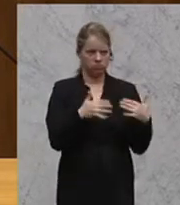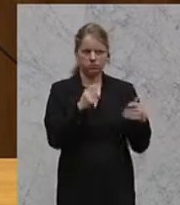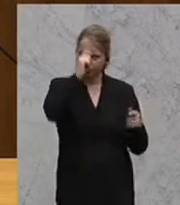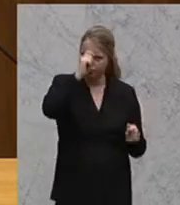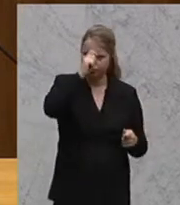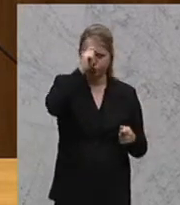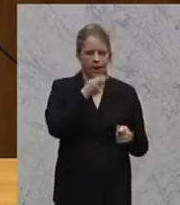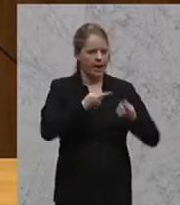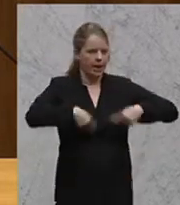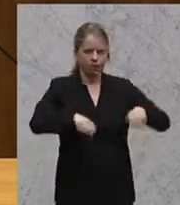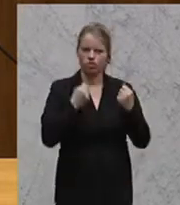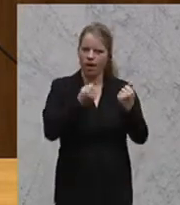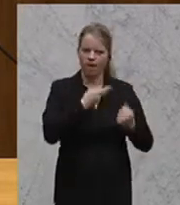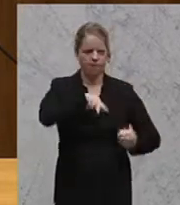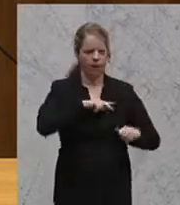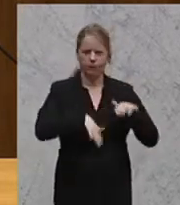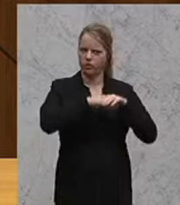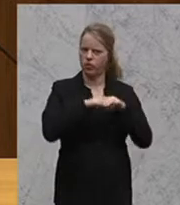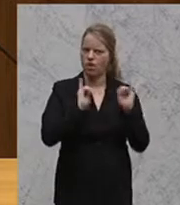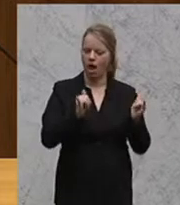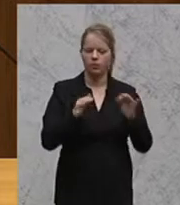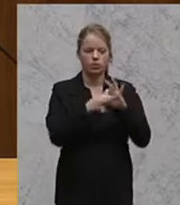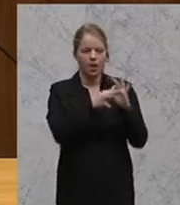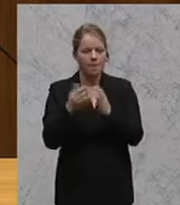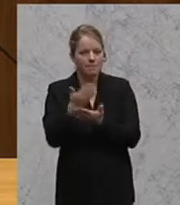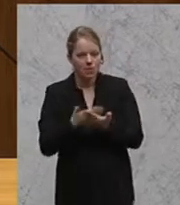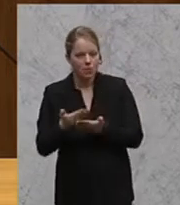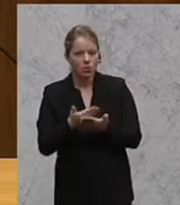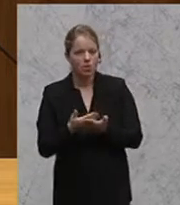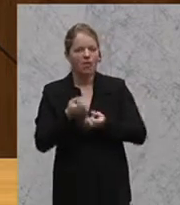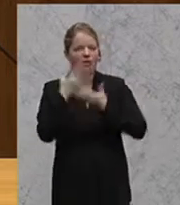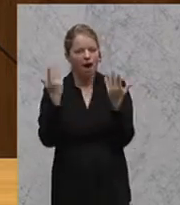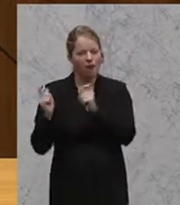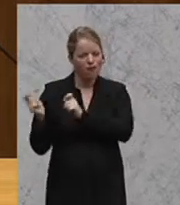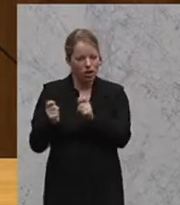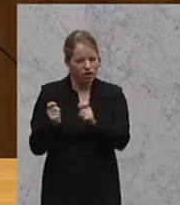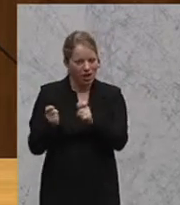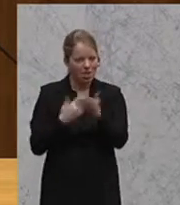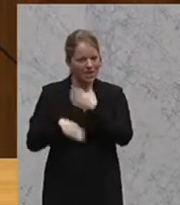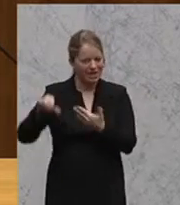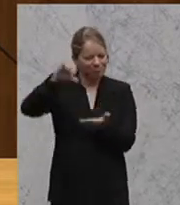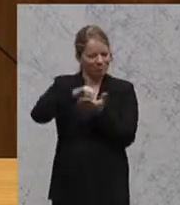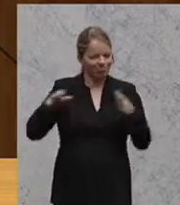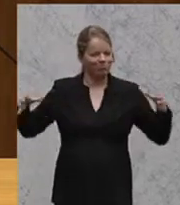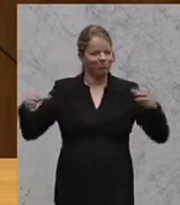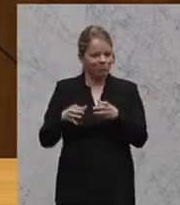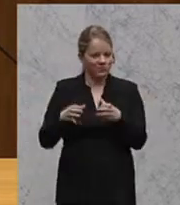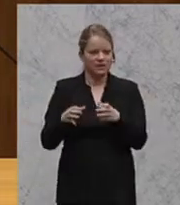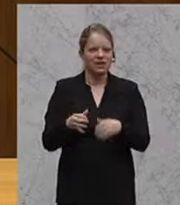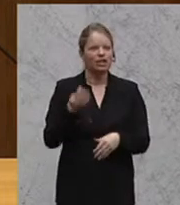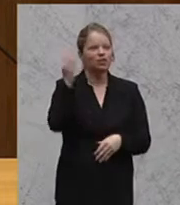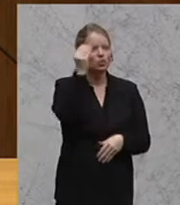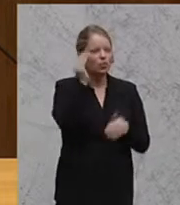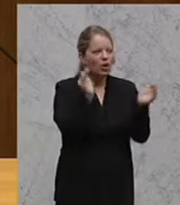sehr, sehr verantwortungsvoll. Und im Zusammenhang mit der Bildung ist natürlich dieser Vorschlag, der zentralistische Schulen unter 300 Schülern zu schließen,